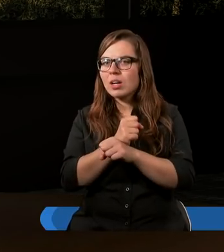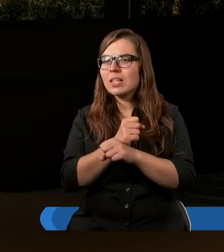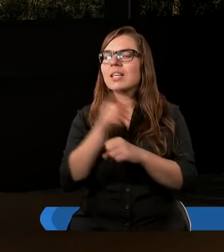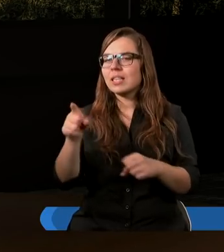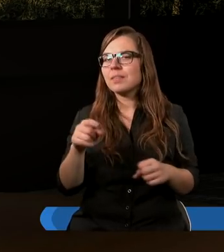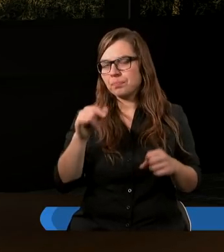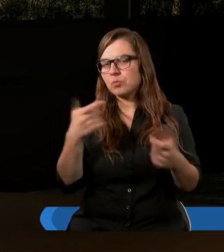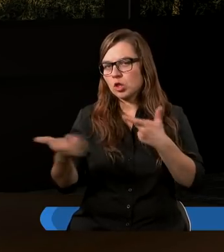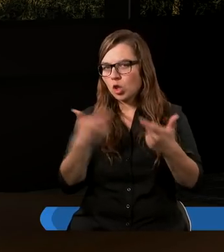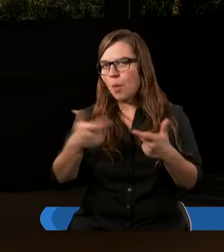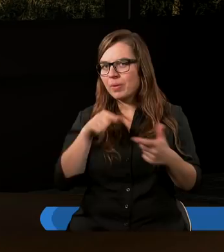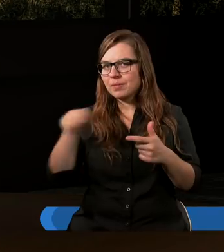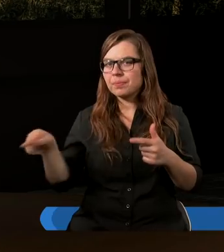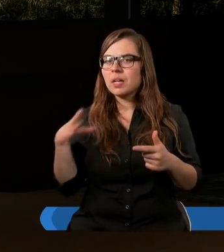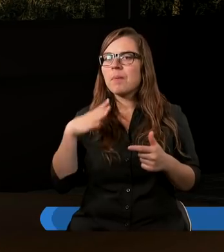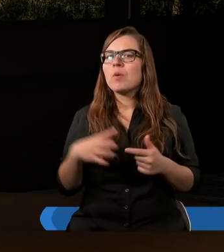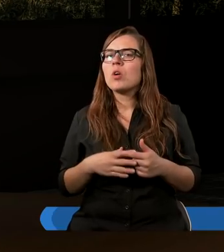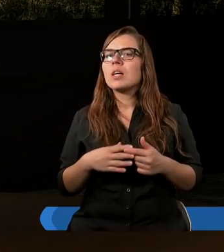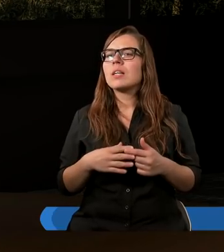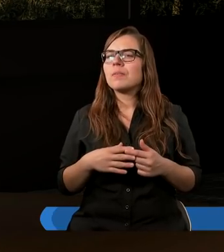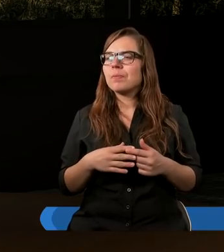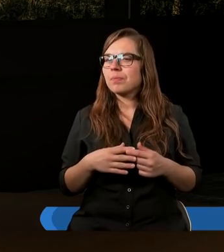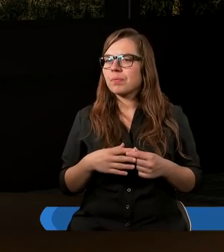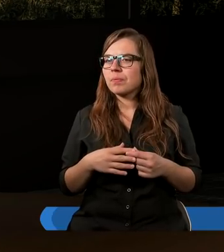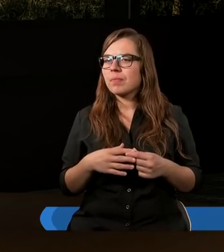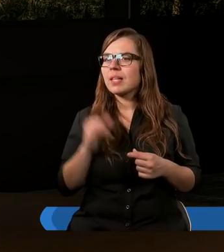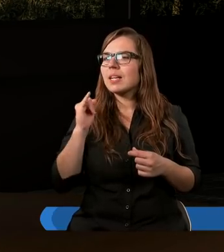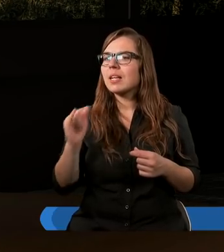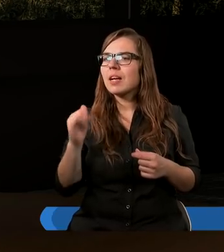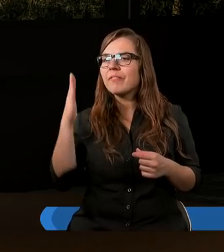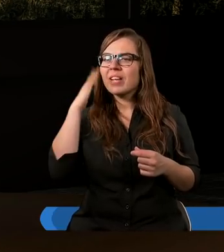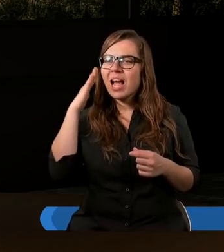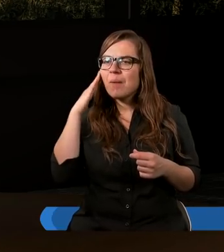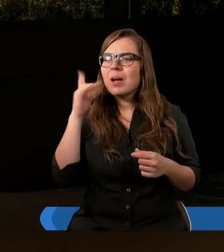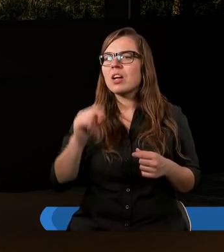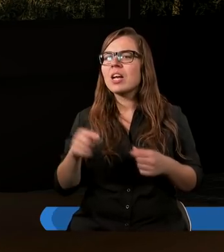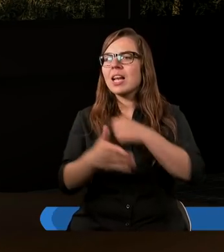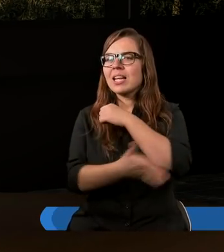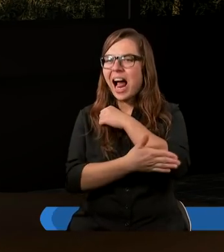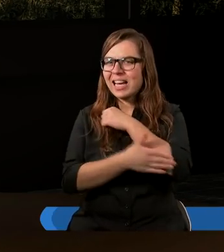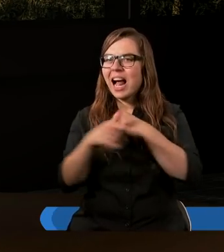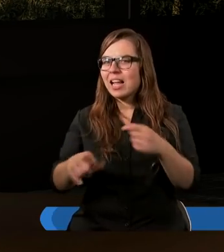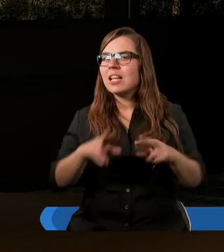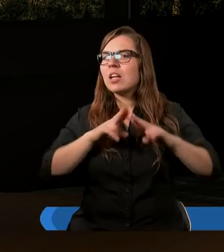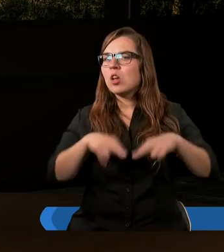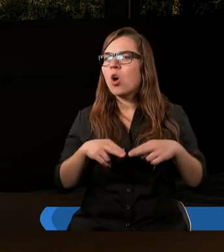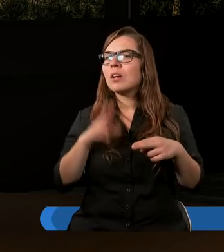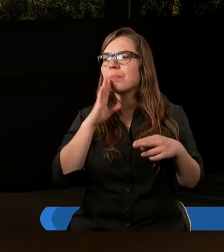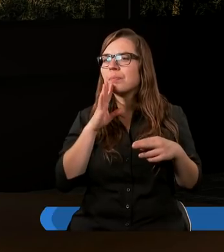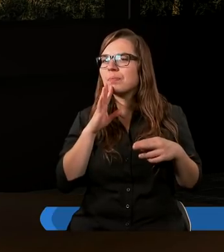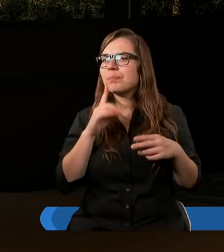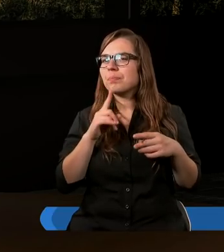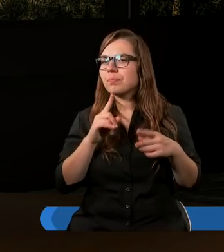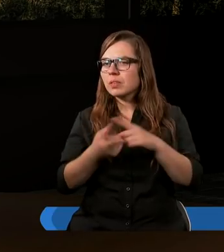Zostali deportowani ze swoich ziem. Przesiedleni. I wiemy, że w zasadzie zostały te dwa plemiona,